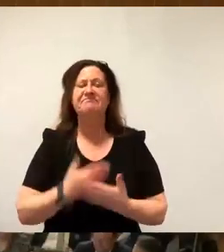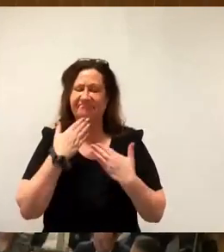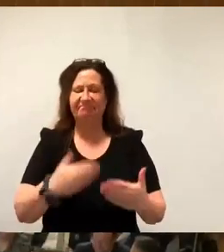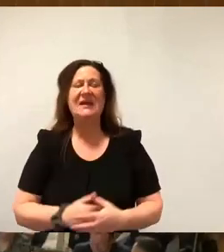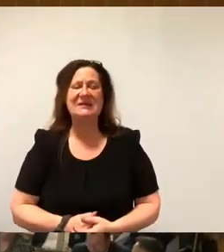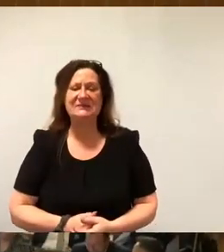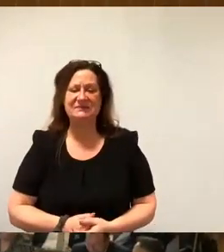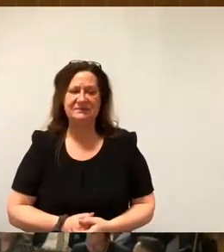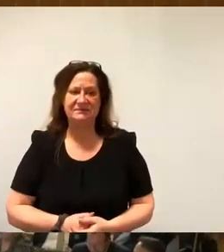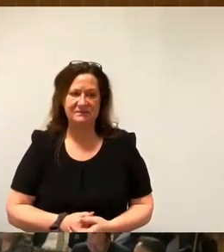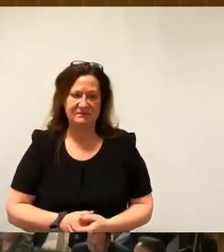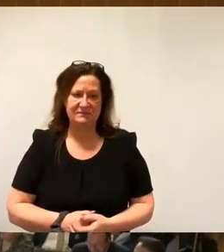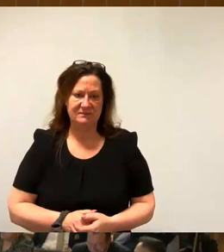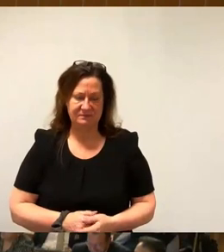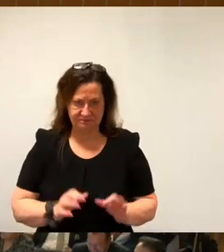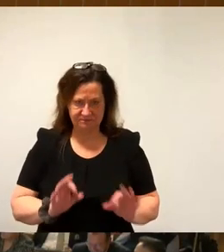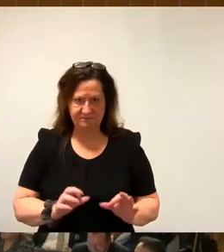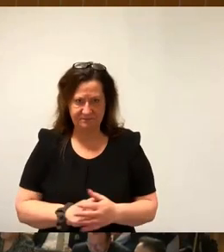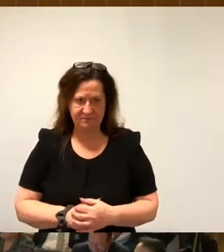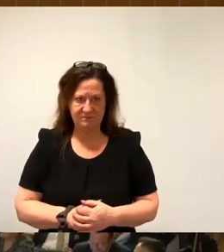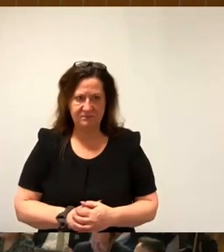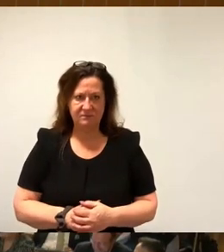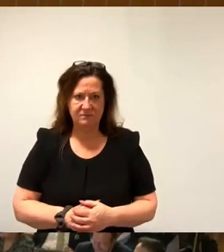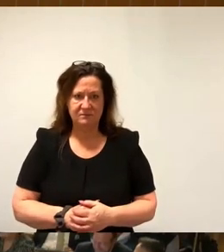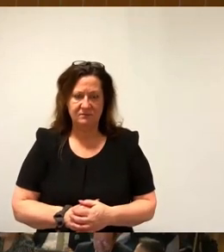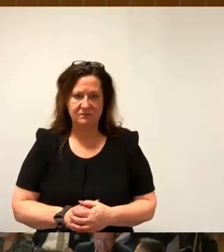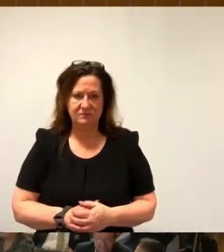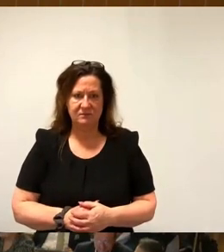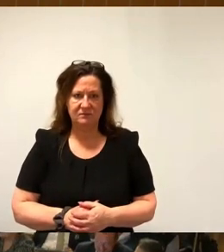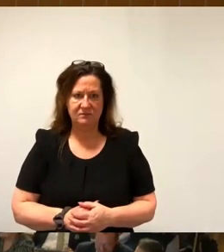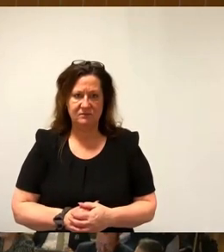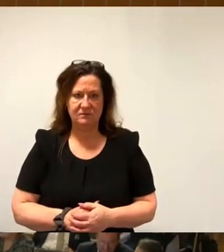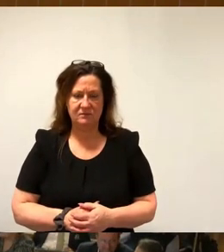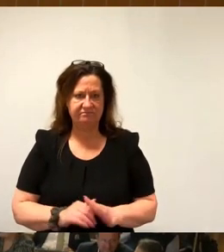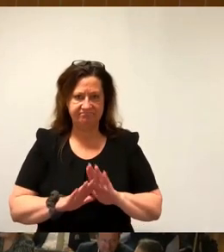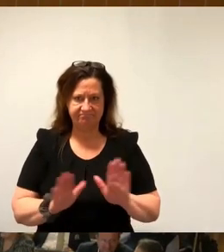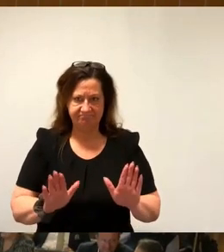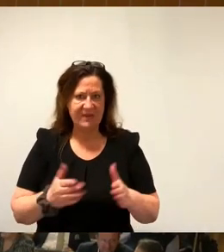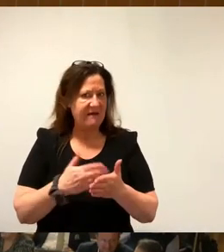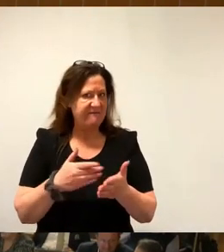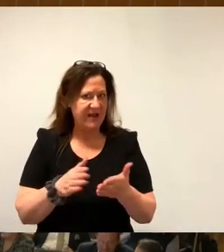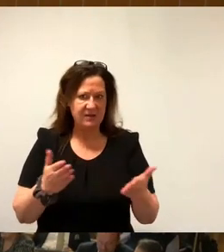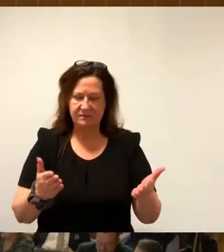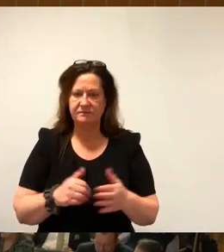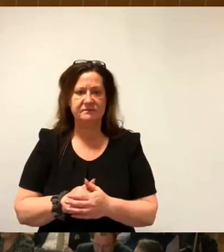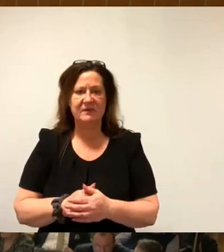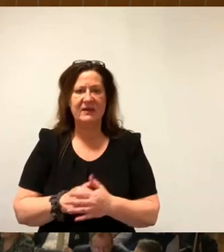So, wird der Dissidenten das Wort gewünscht? Nein, dann AfD, Herr Latzinski.